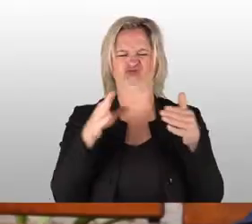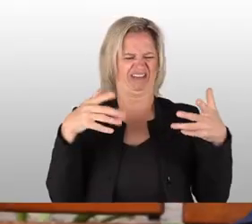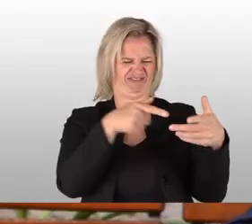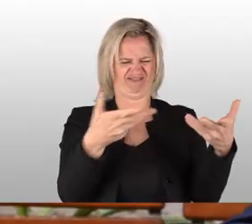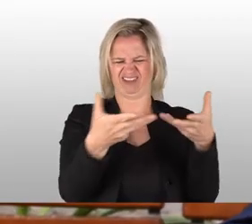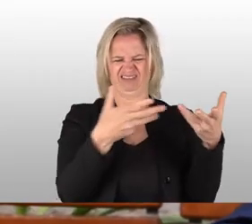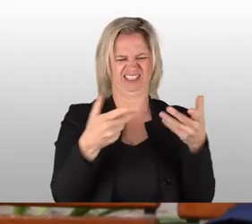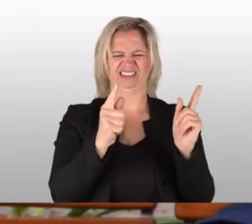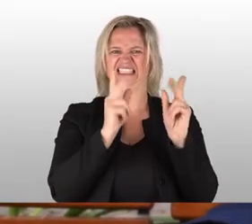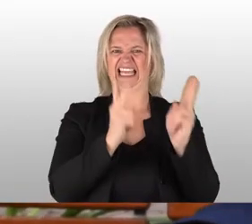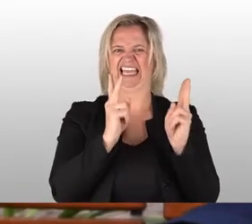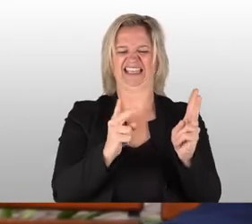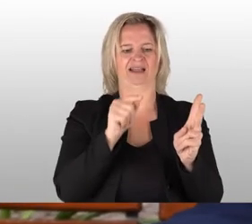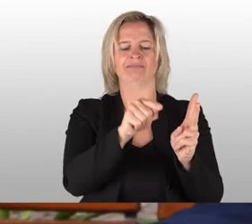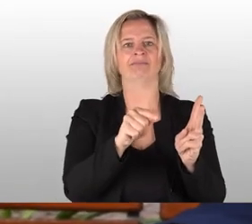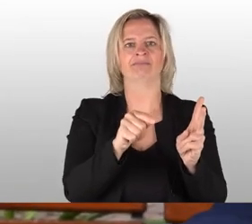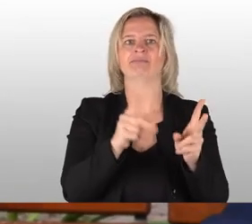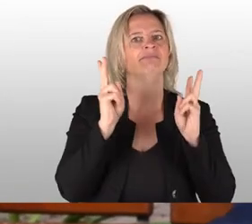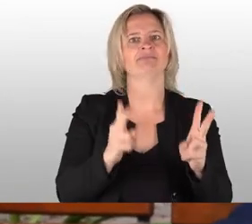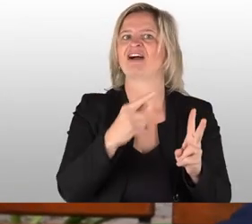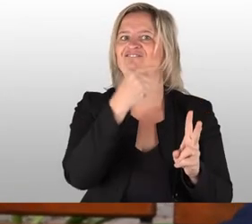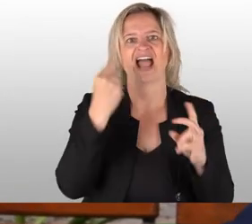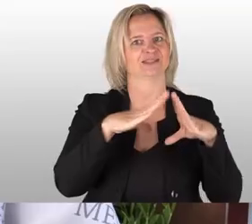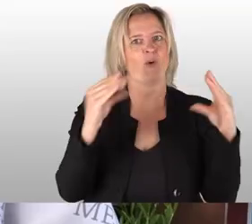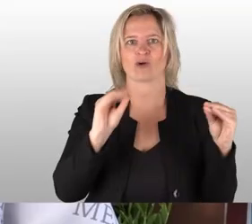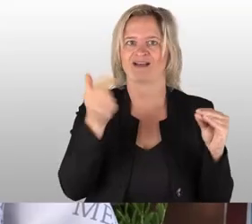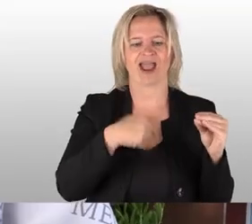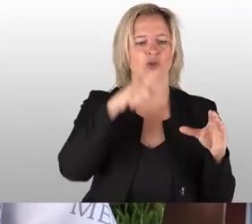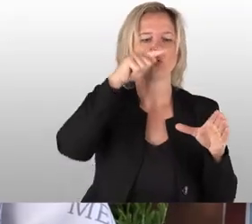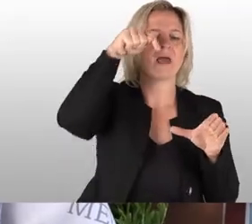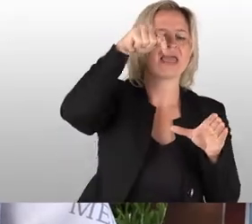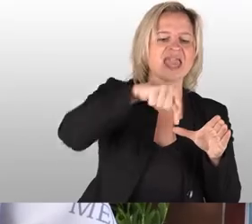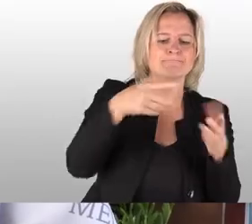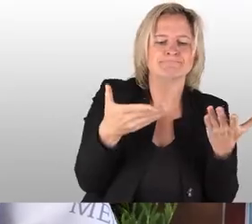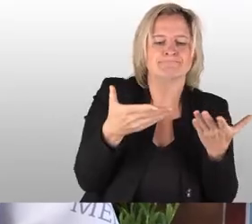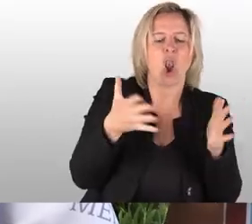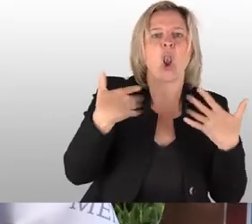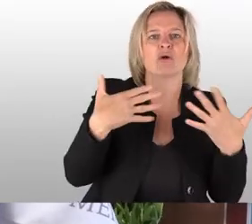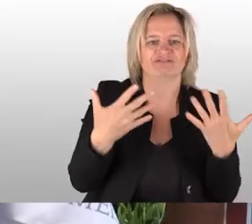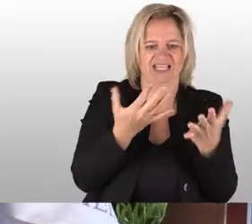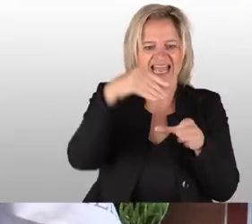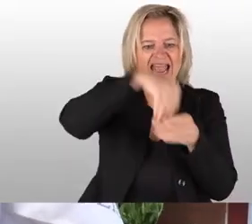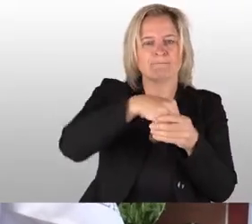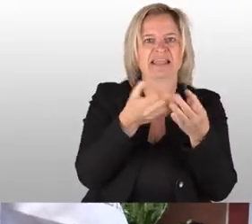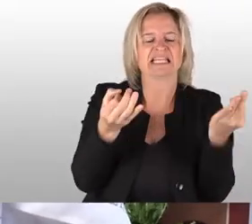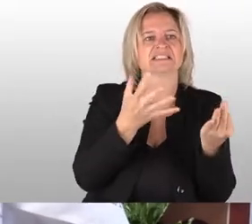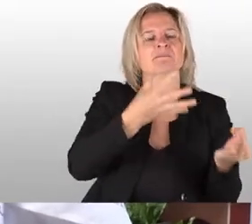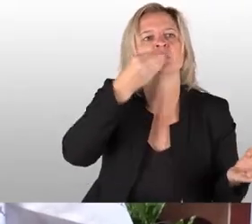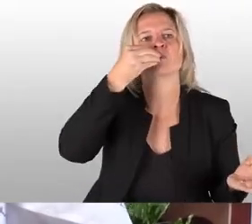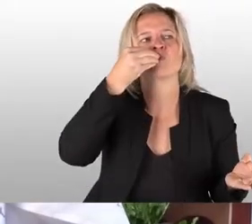tatsächlich nur eine Luftnummer dünner Teig gefüllt mit gar nichts. Zum Geschmackserlebnis,